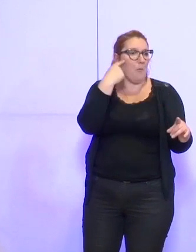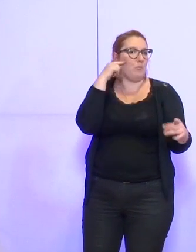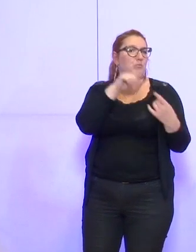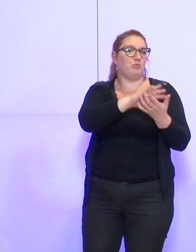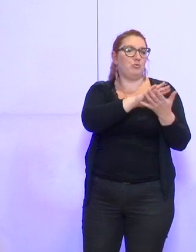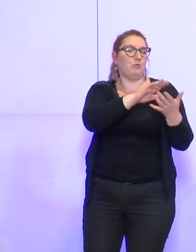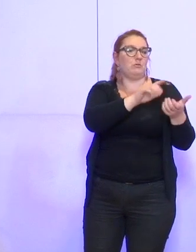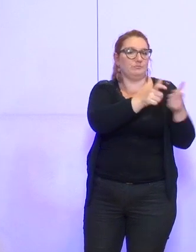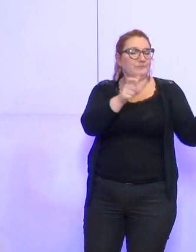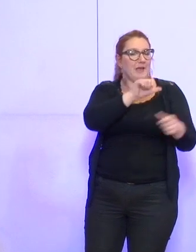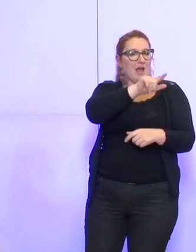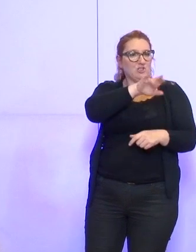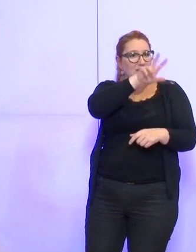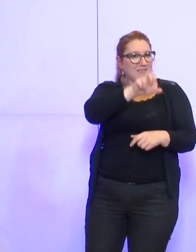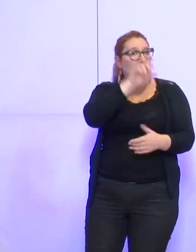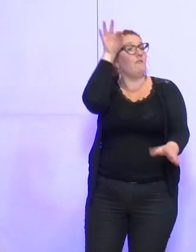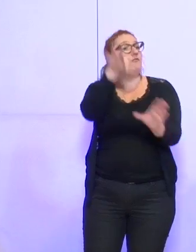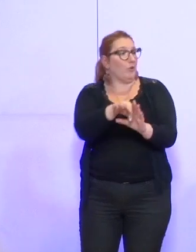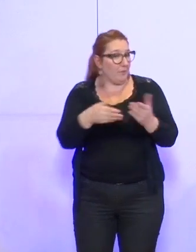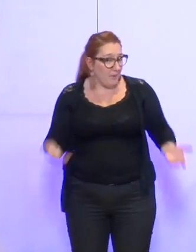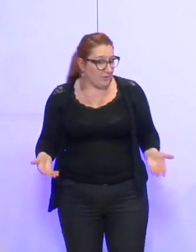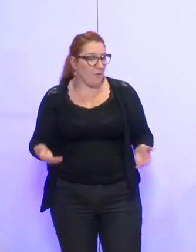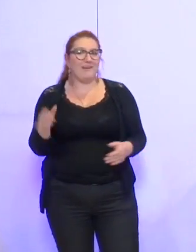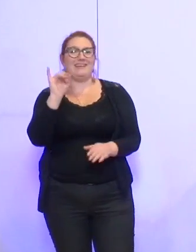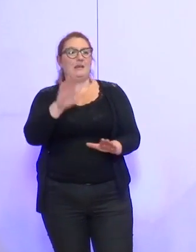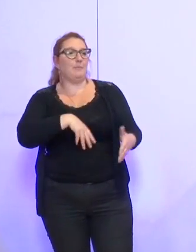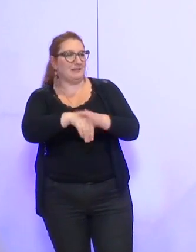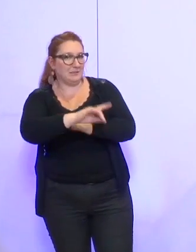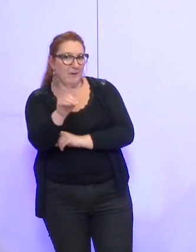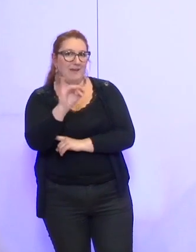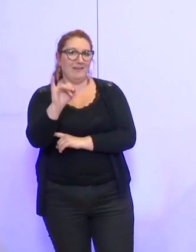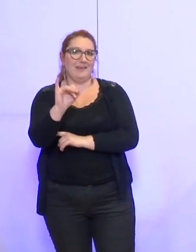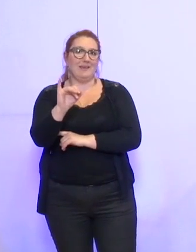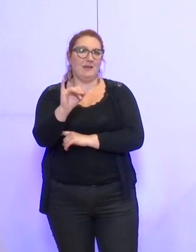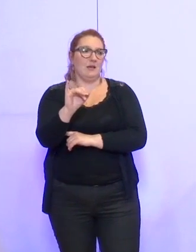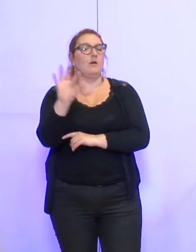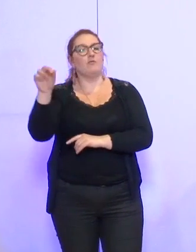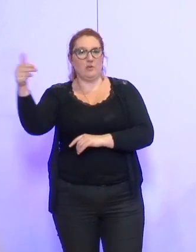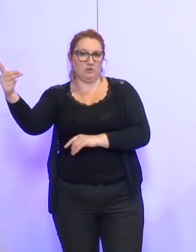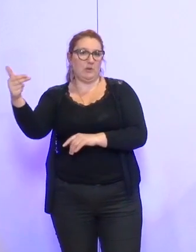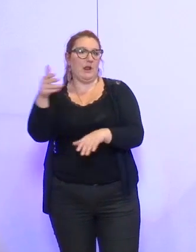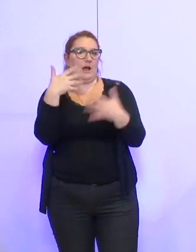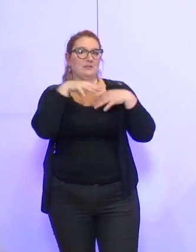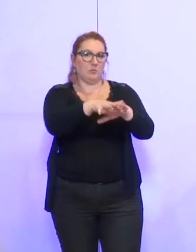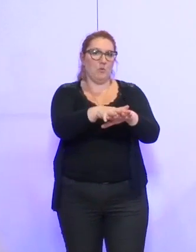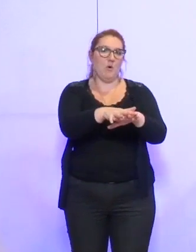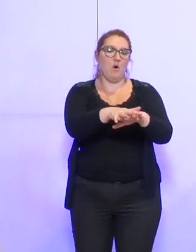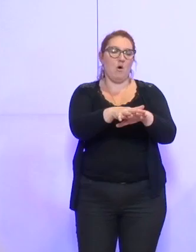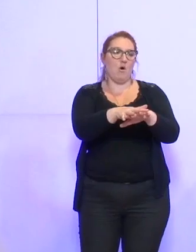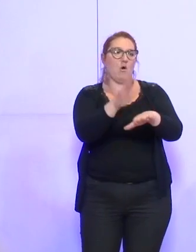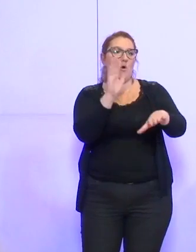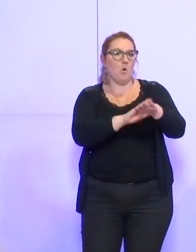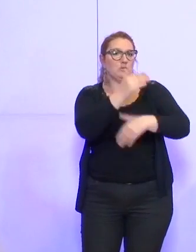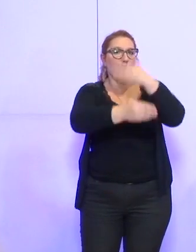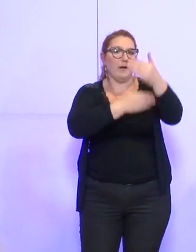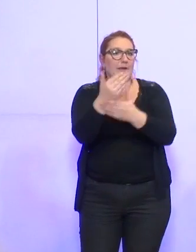Je la mets aux voix. Qui ne prend pas part au vote ? Qui... Le Front National et le Rassemblement de Gauche et de Progrès. Qui